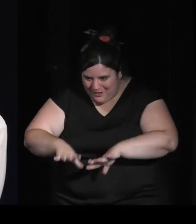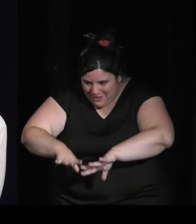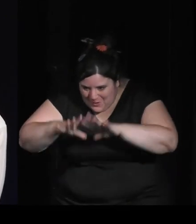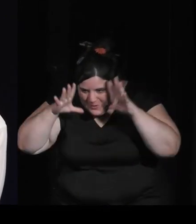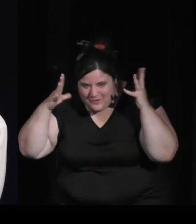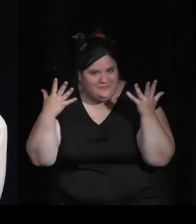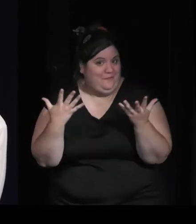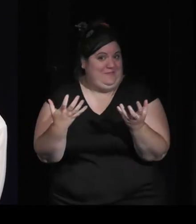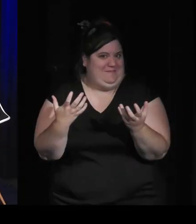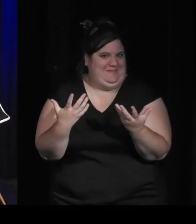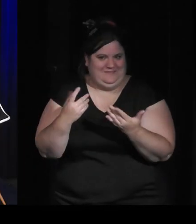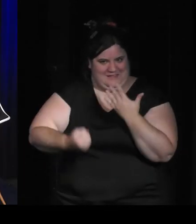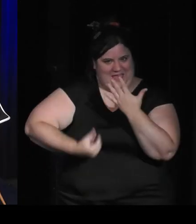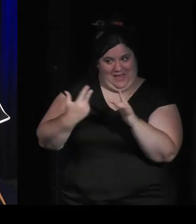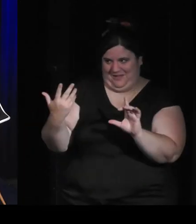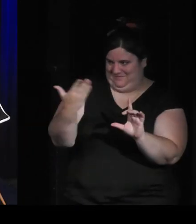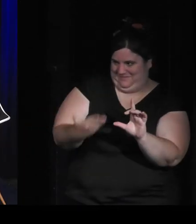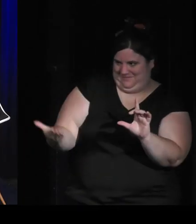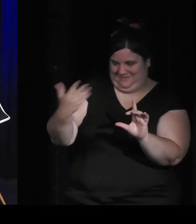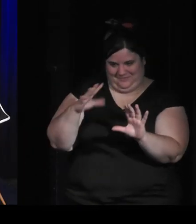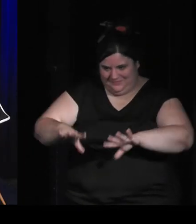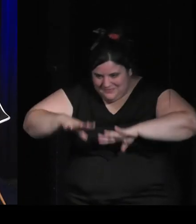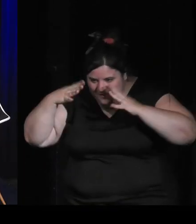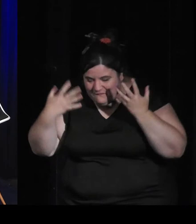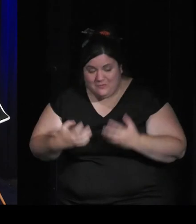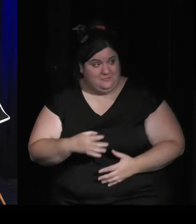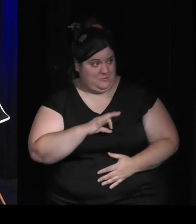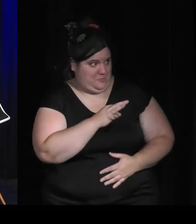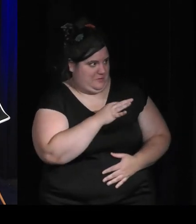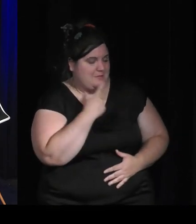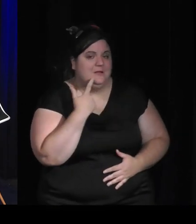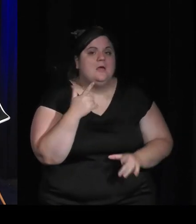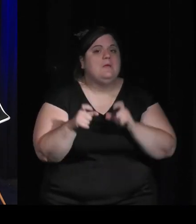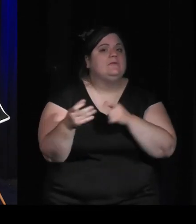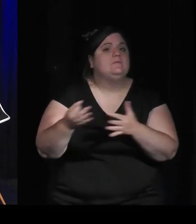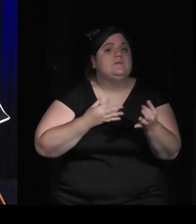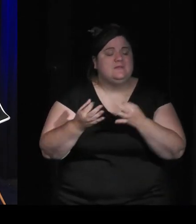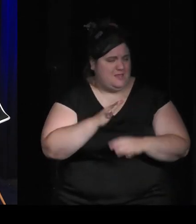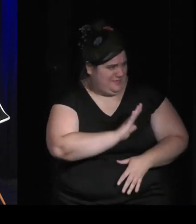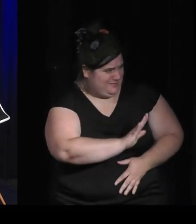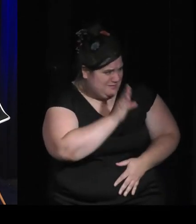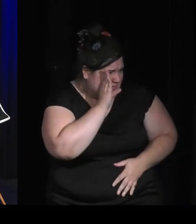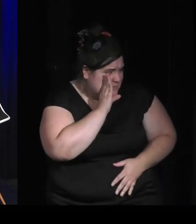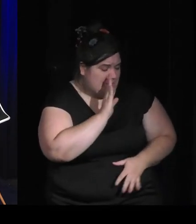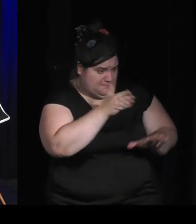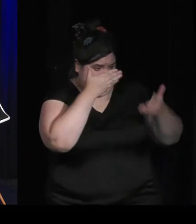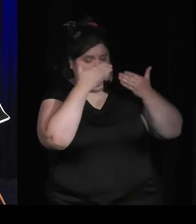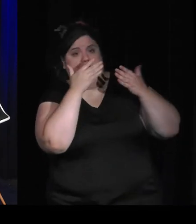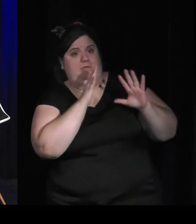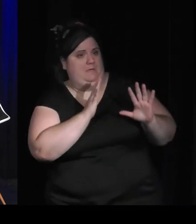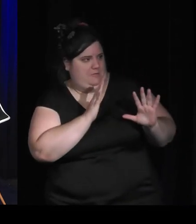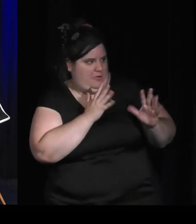cette Dordogne moi le meilleur compliment qu'on m fait dessus c'est s'il vous plaît n'envoyez pas trop d'images on n pas envie d'avoir trop de monde en Dordogne